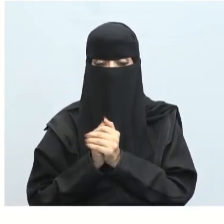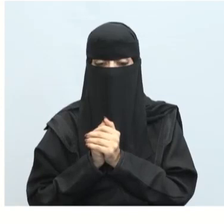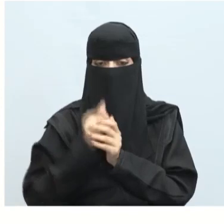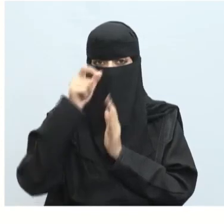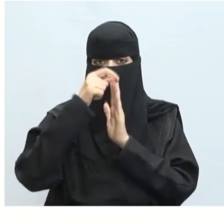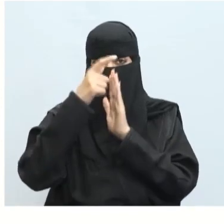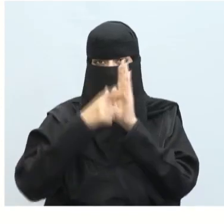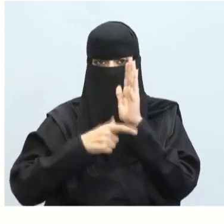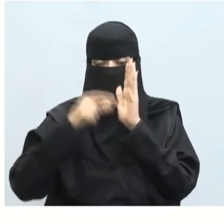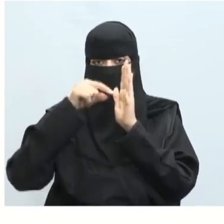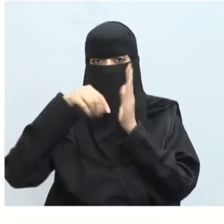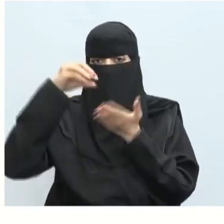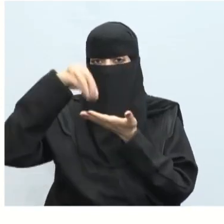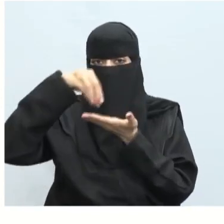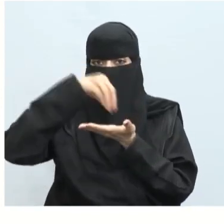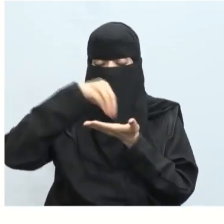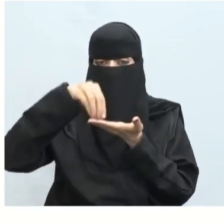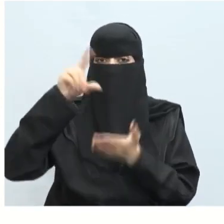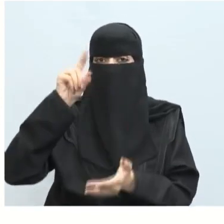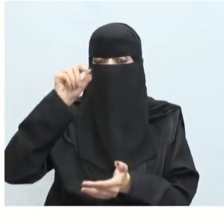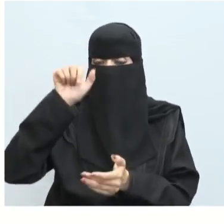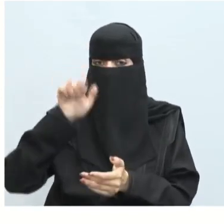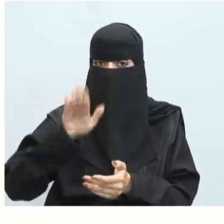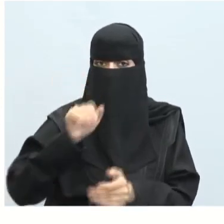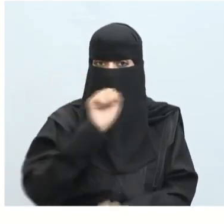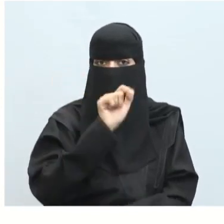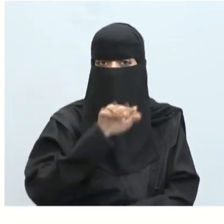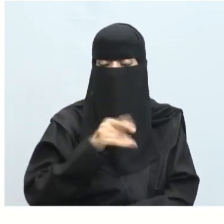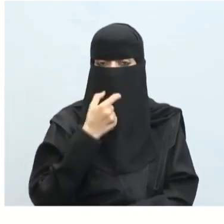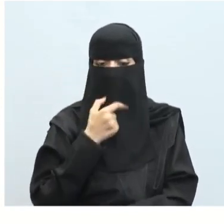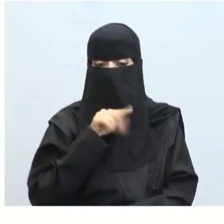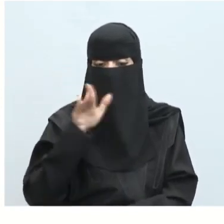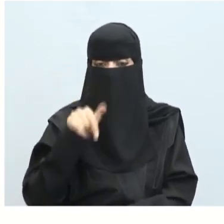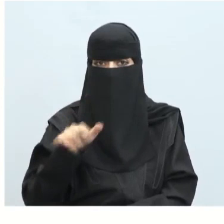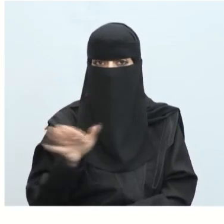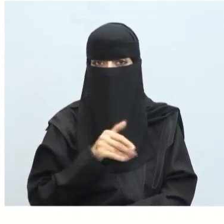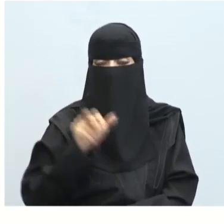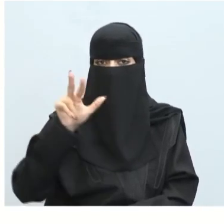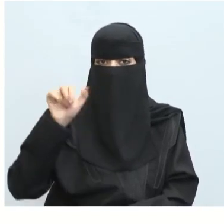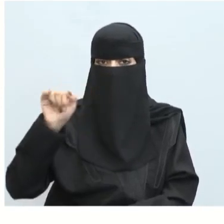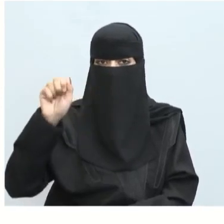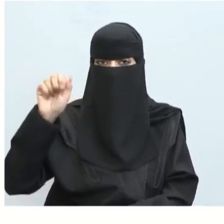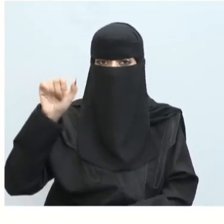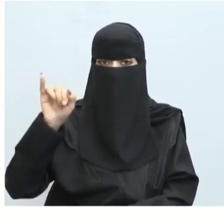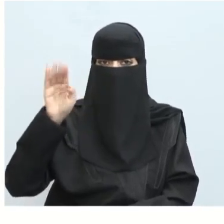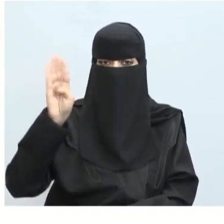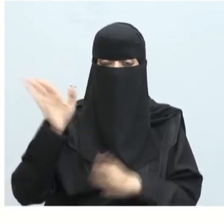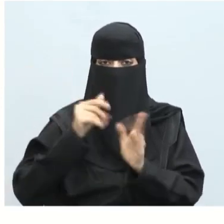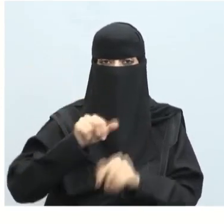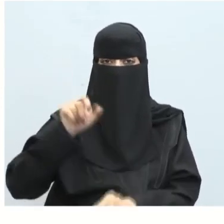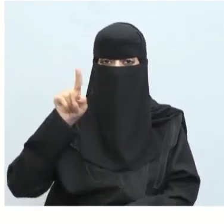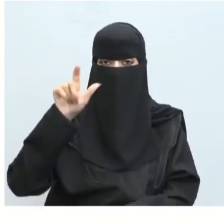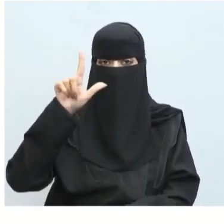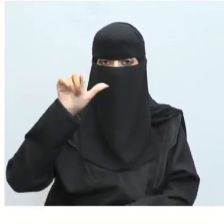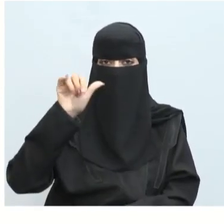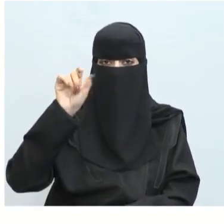قائمة بالمعالم الخاصة بمدينة الرياض لدي المصمك وبوليفارد الرياض سيتي